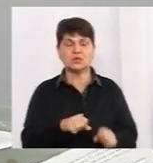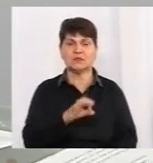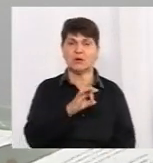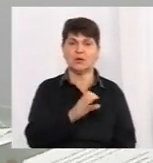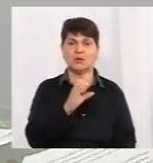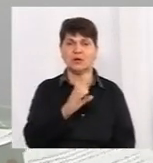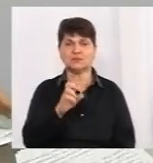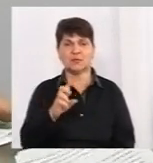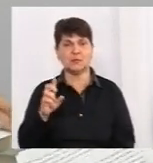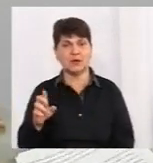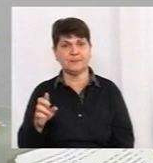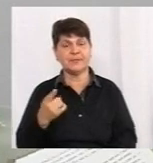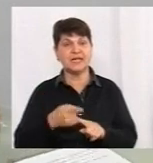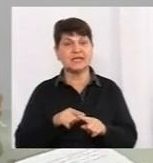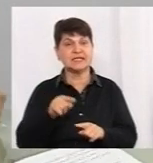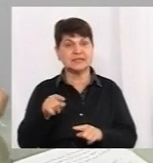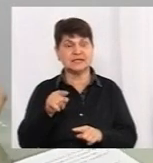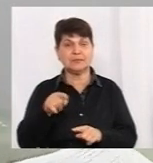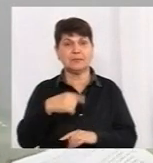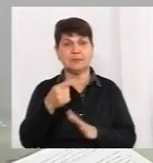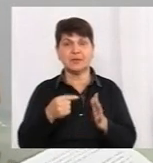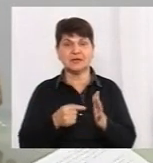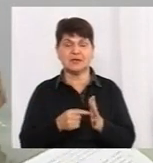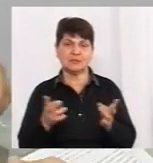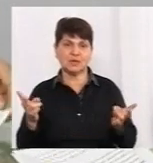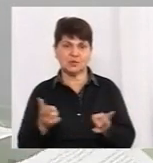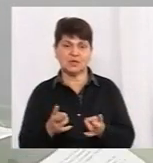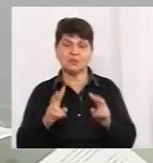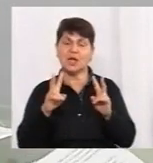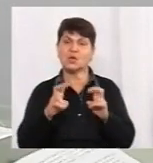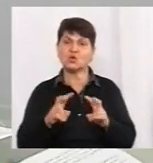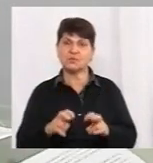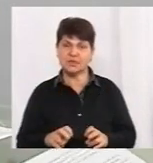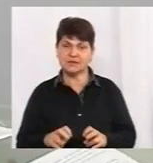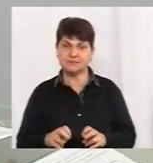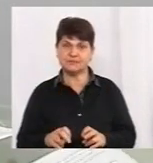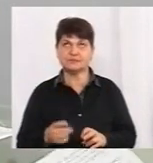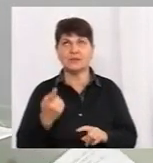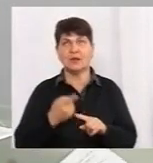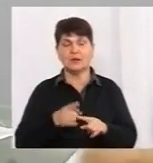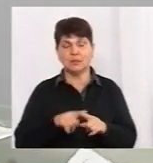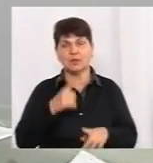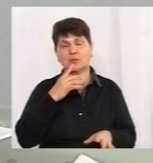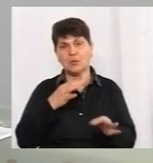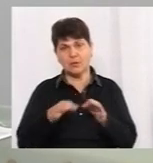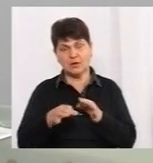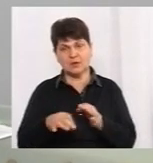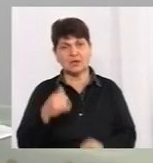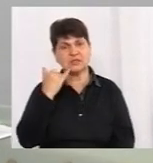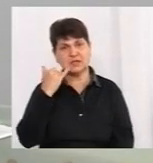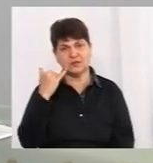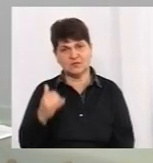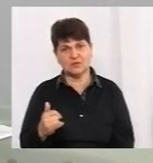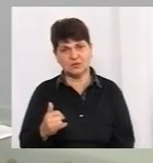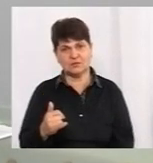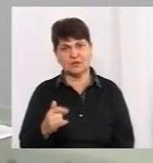цим питанням одночасно, неодмінно потрібно розібратися. Тому, певна порада, все ж таки, зателефонувати на